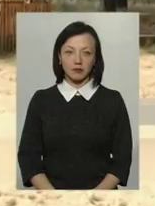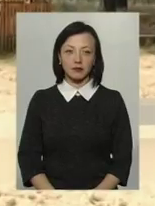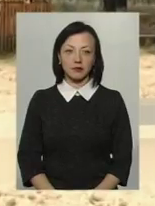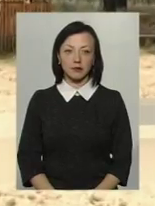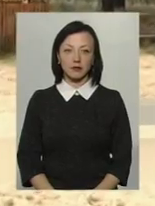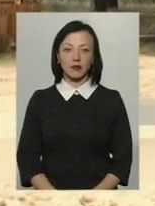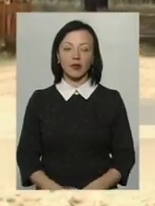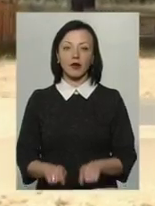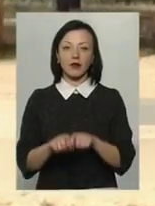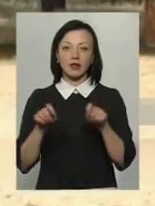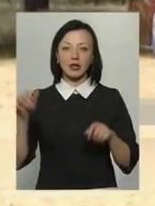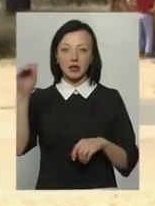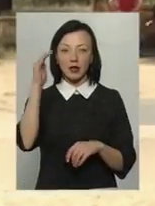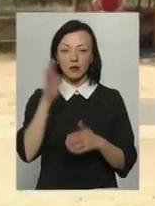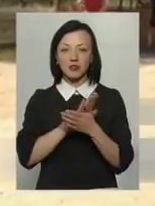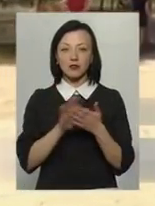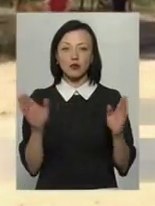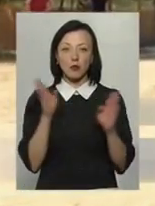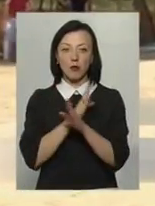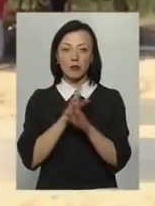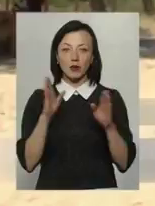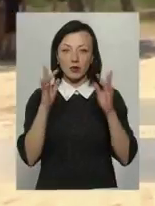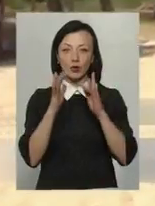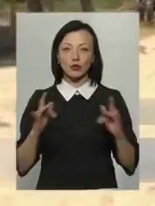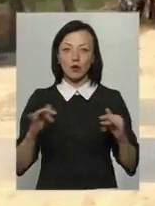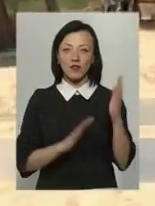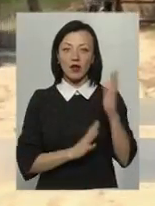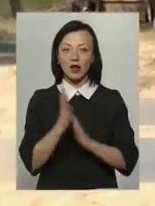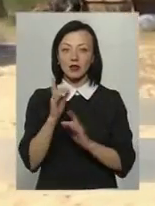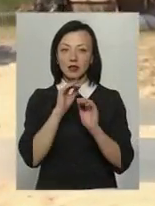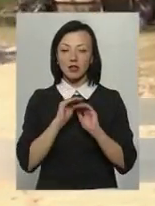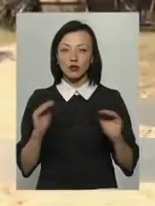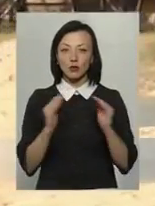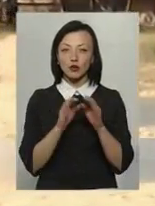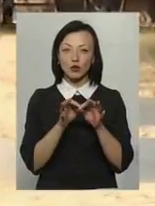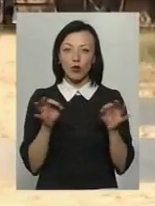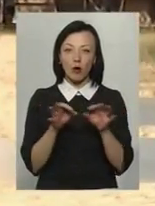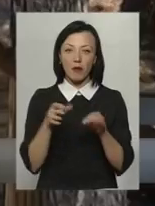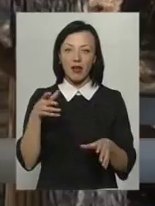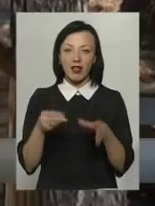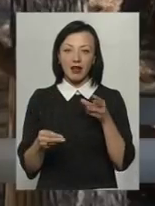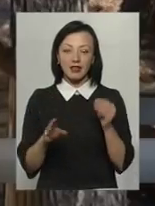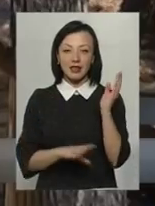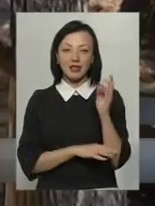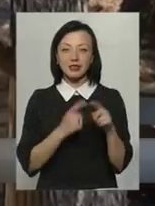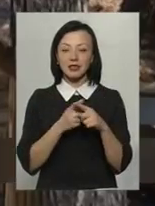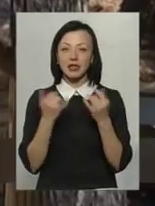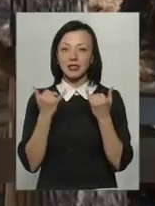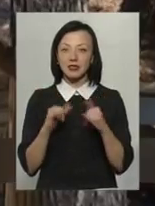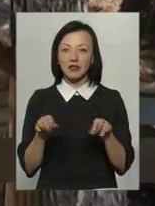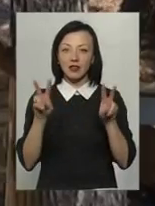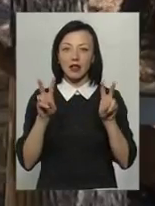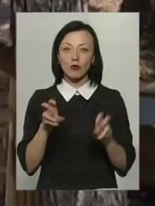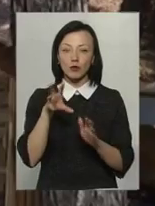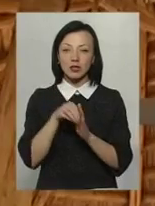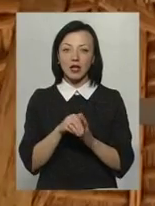Відкрите небо, свіже повітря, сосновий ліс, затишні домівки, соломи, глини та дерева. Це диво під назвою екопоселення